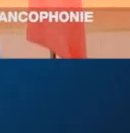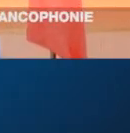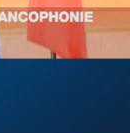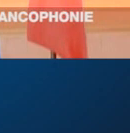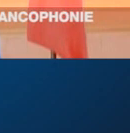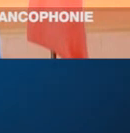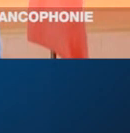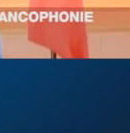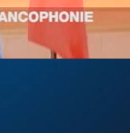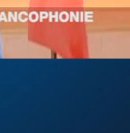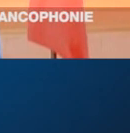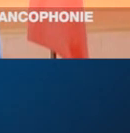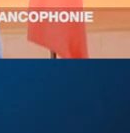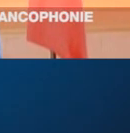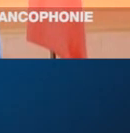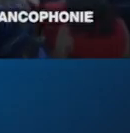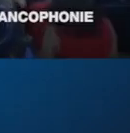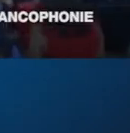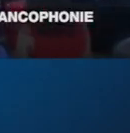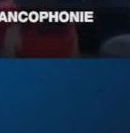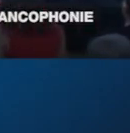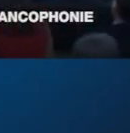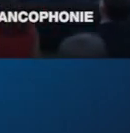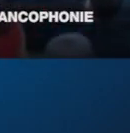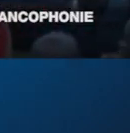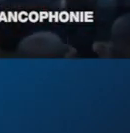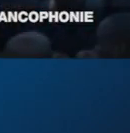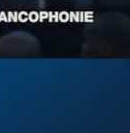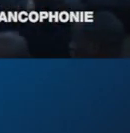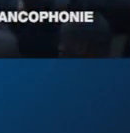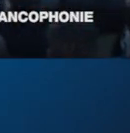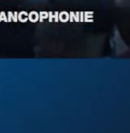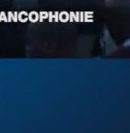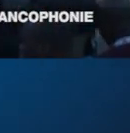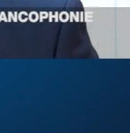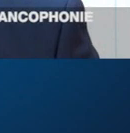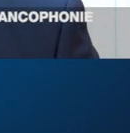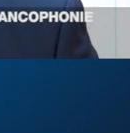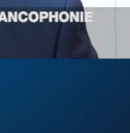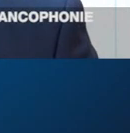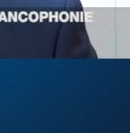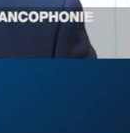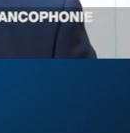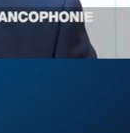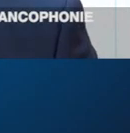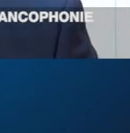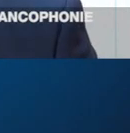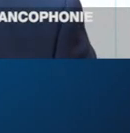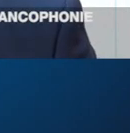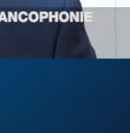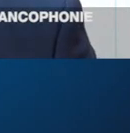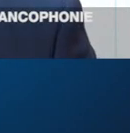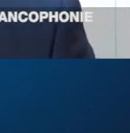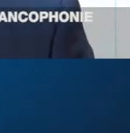La Journée internationale de la francophonie est célébrée ce jeudi 20 mars par des manifestations dans près de 100 pays au niveau national.